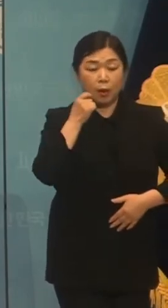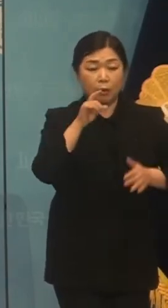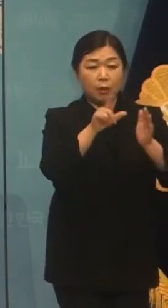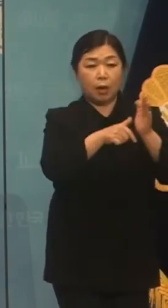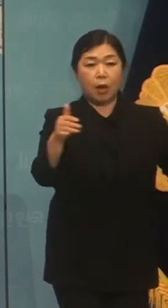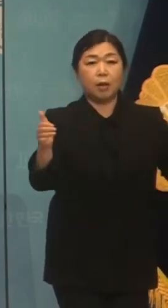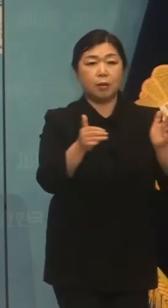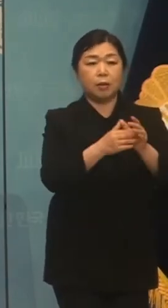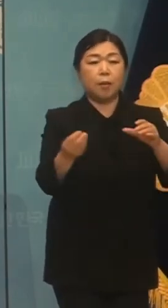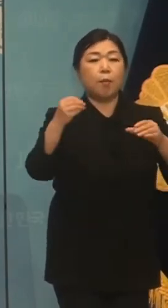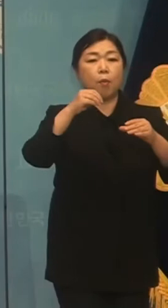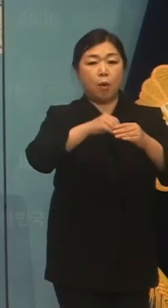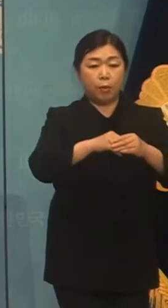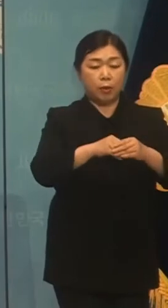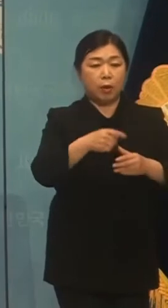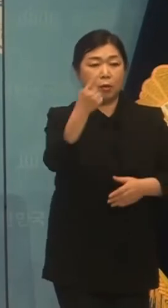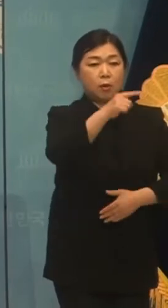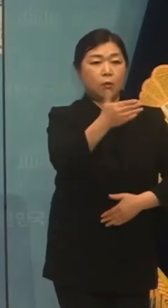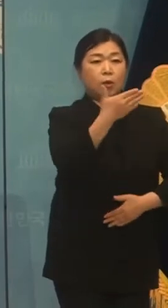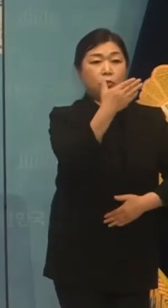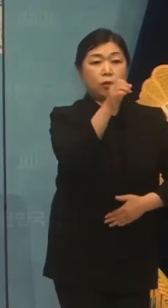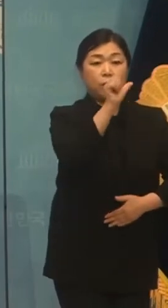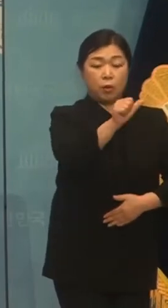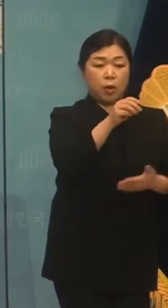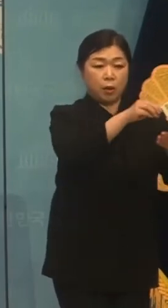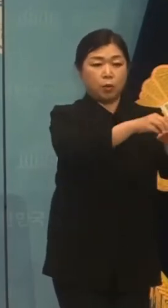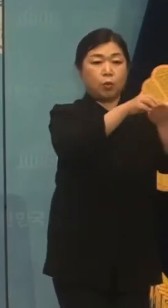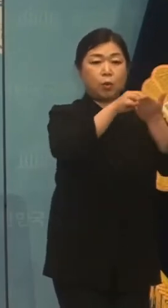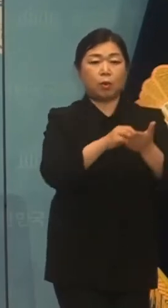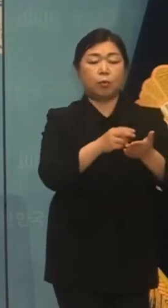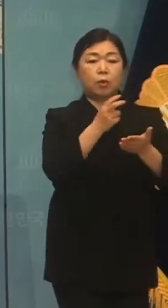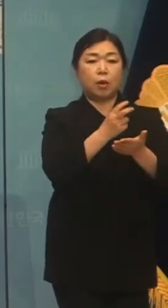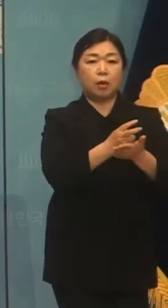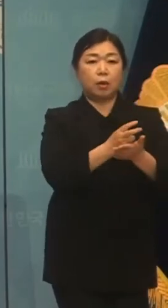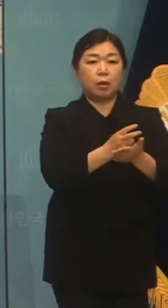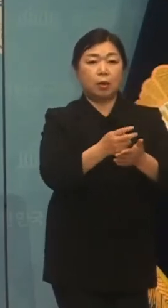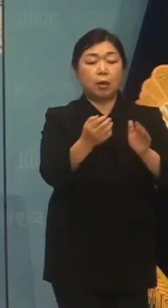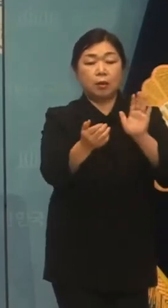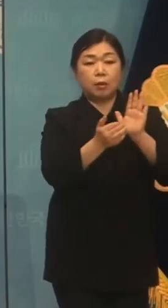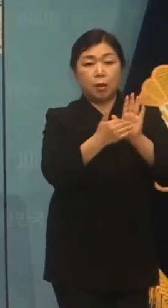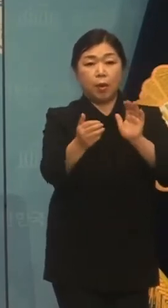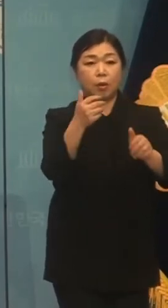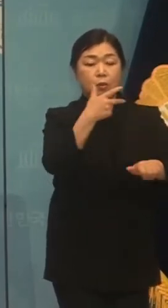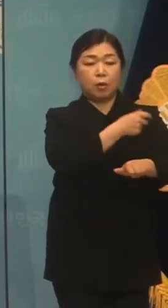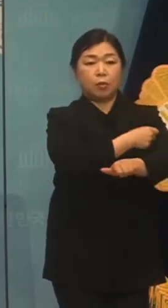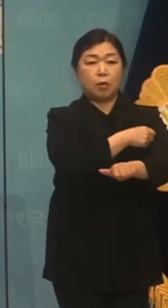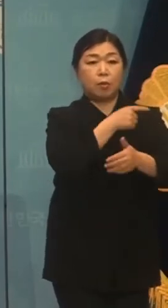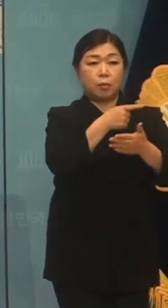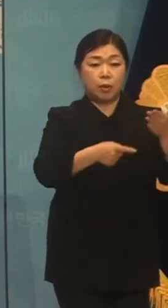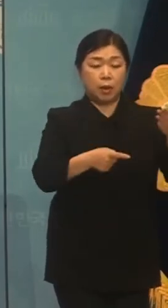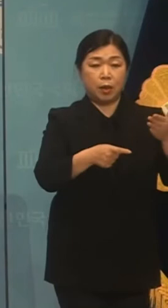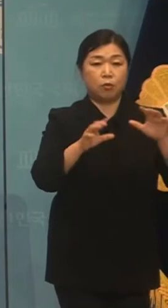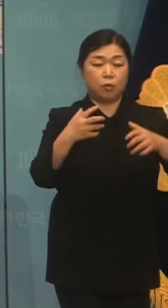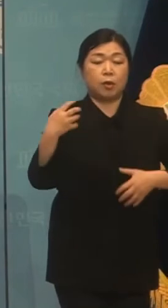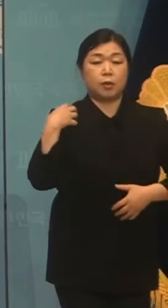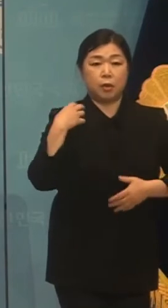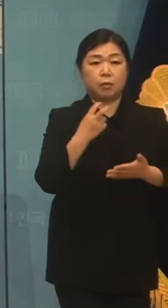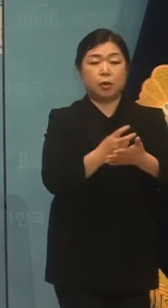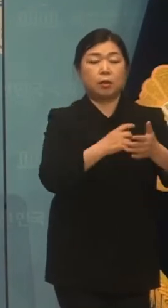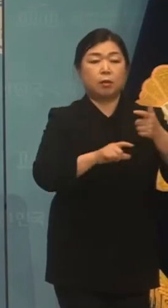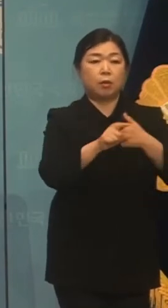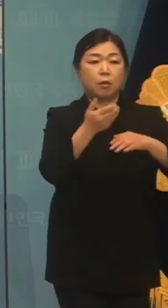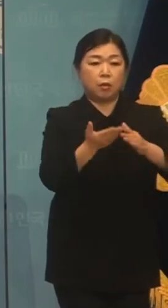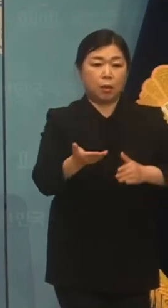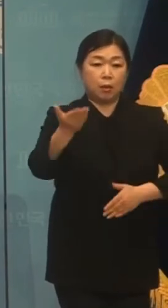1995년에 고입된 예방접종 피해보상 대구의 국가 책임을 한층 더